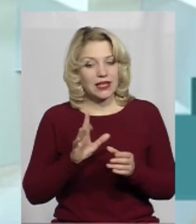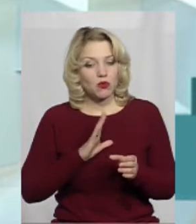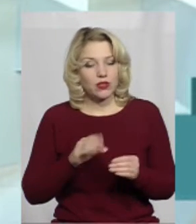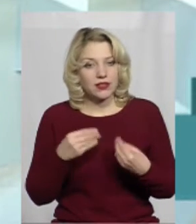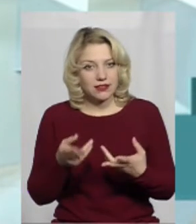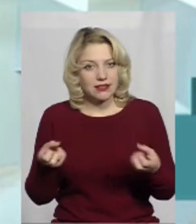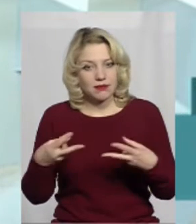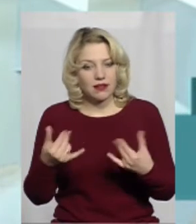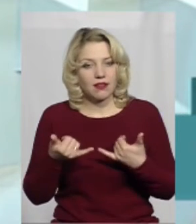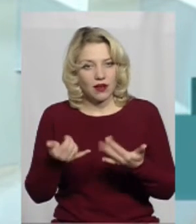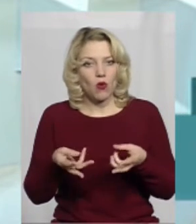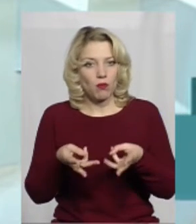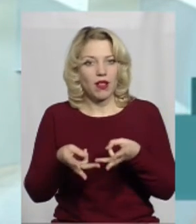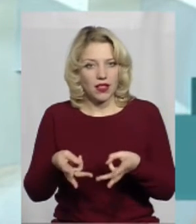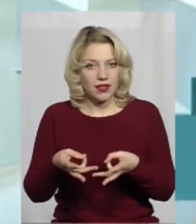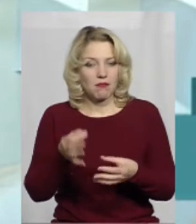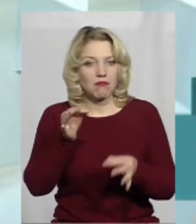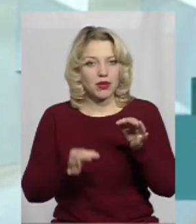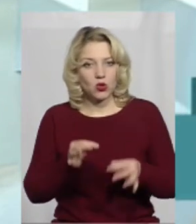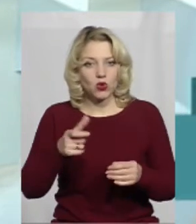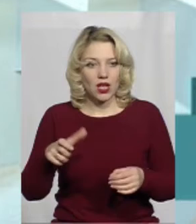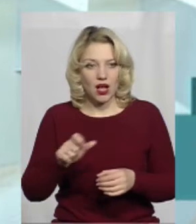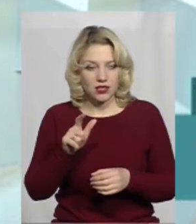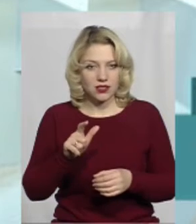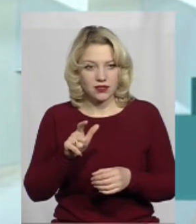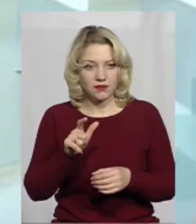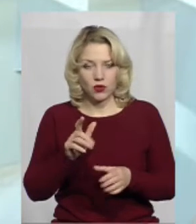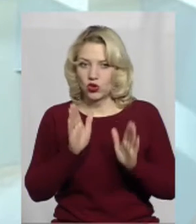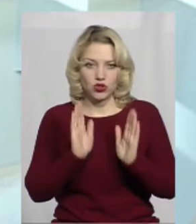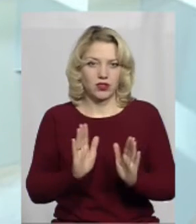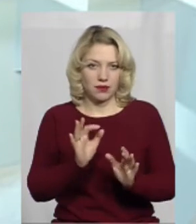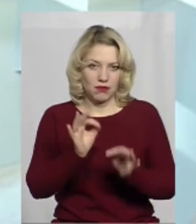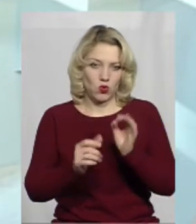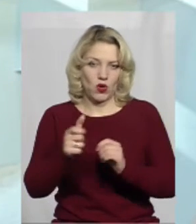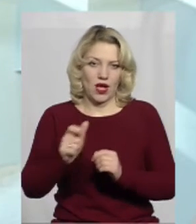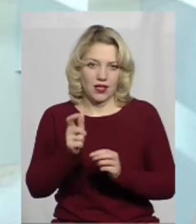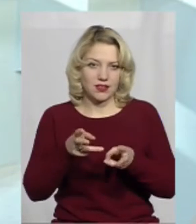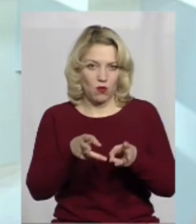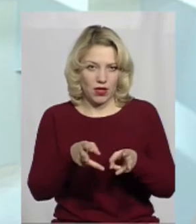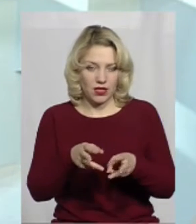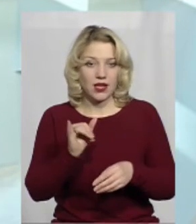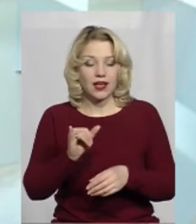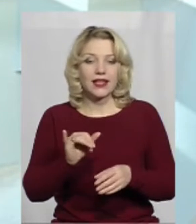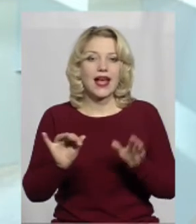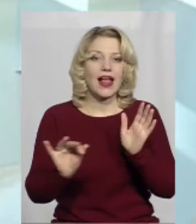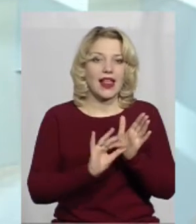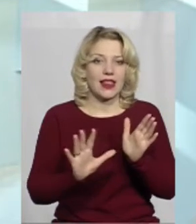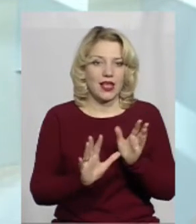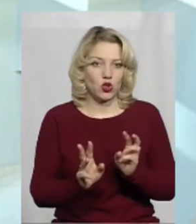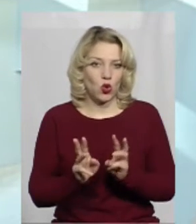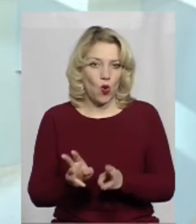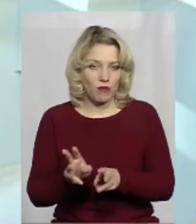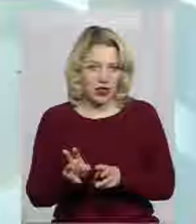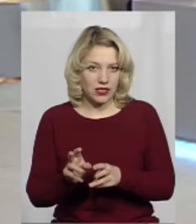опалення. На опалення природнім газом, виключно на опалення природнім газом і на електроопалення.